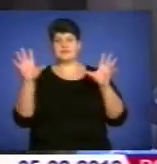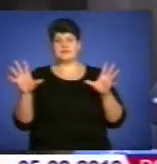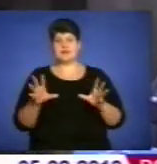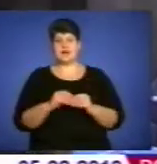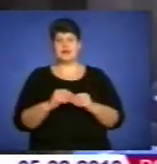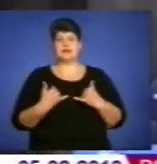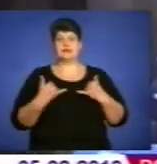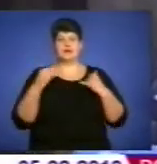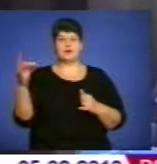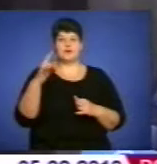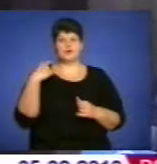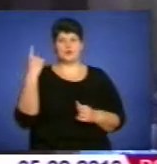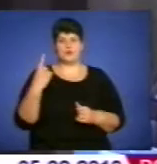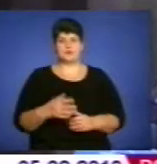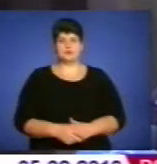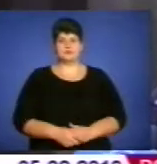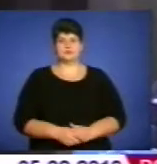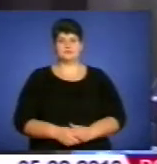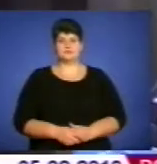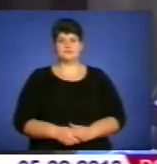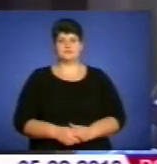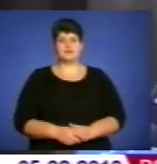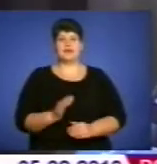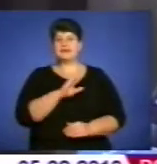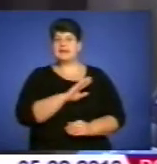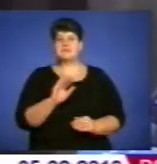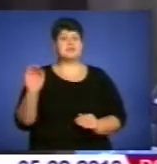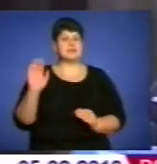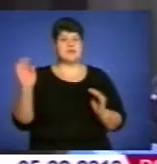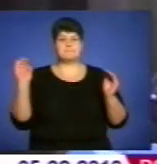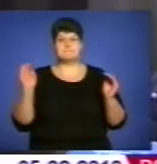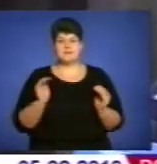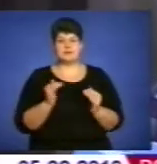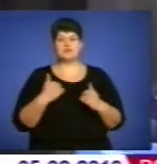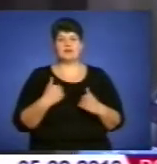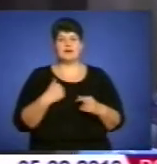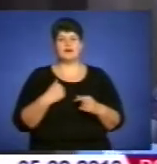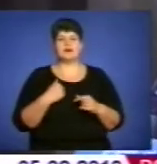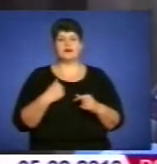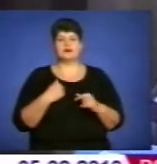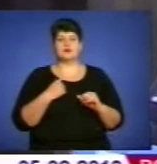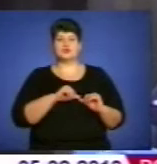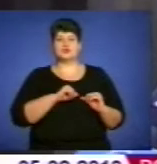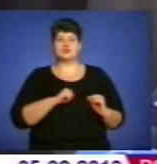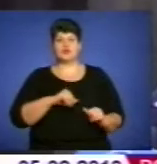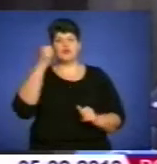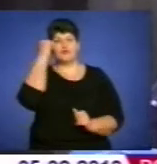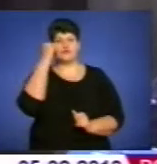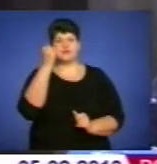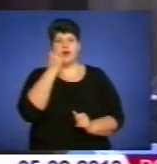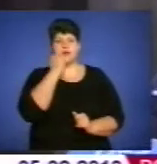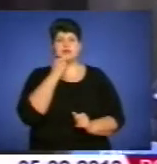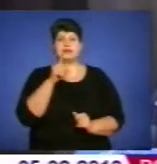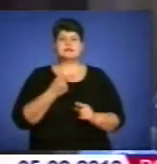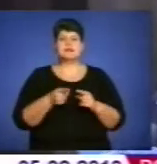району, для області. І тим не менше, я щиро дячний перш за все за цю